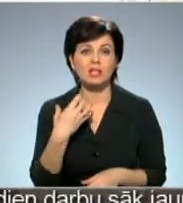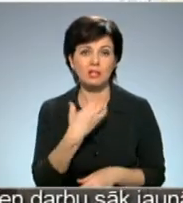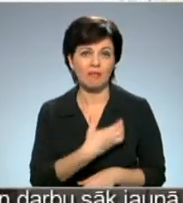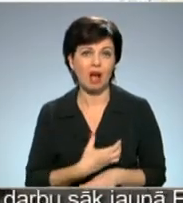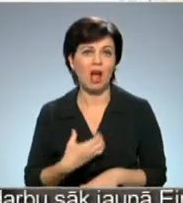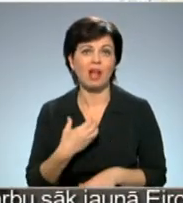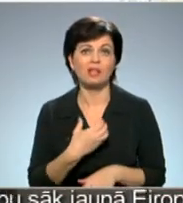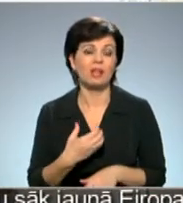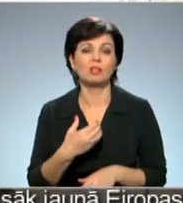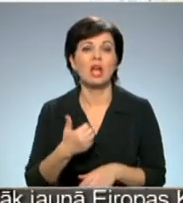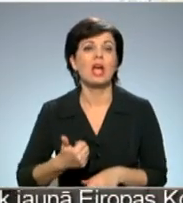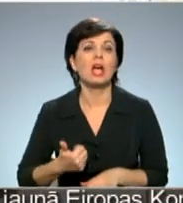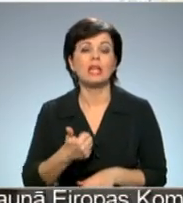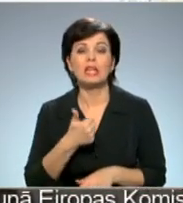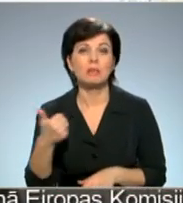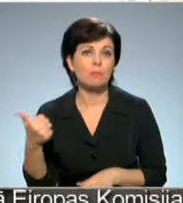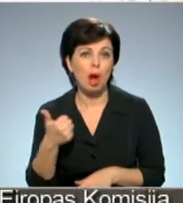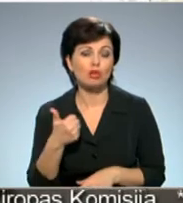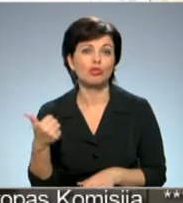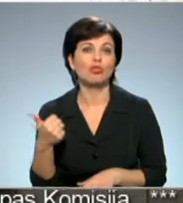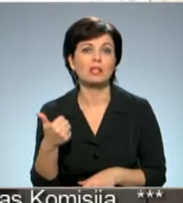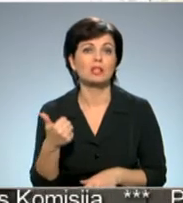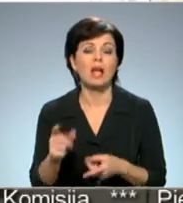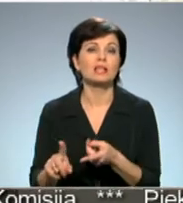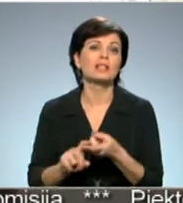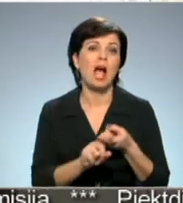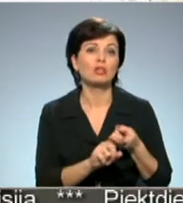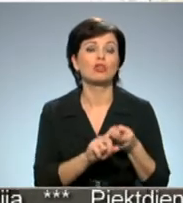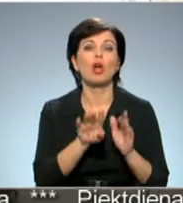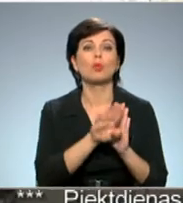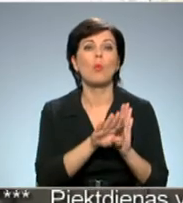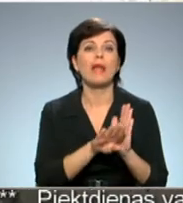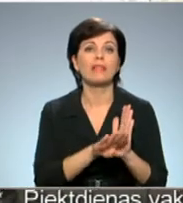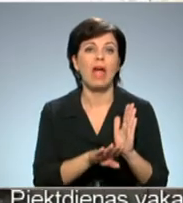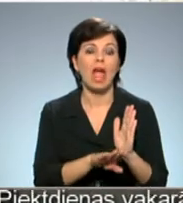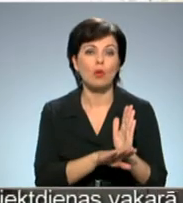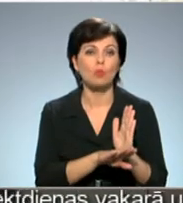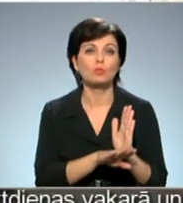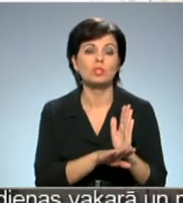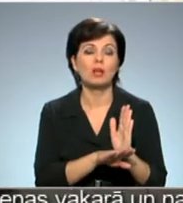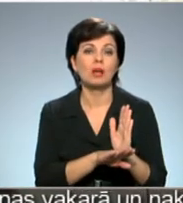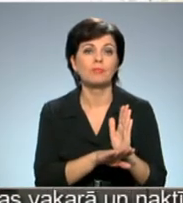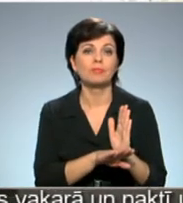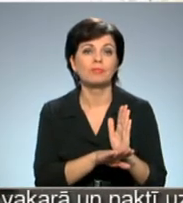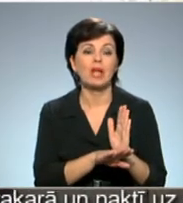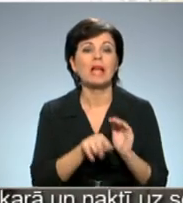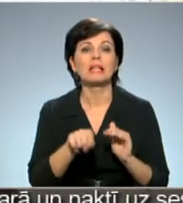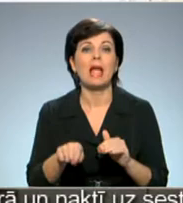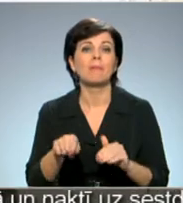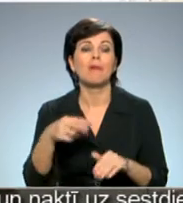īpašus saistošos noteikumus tieši, lai varbūt tiem